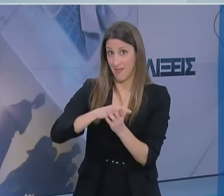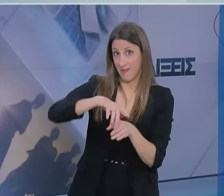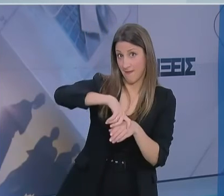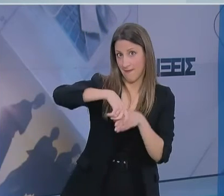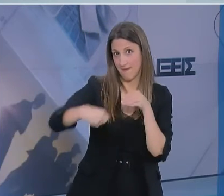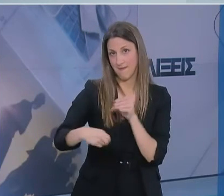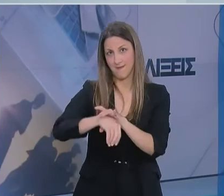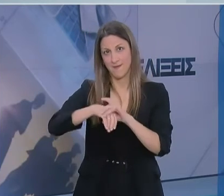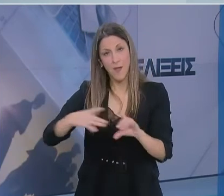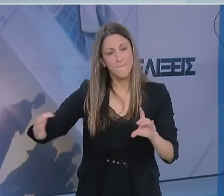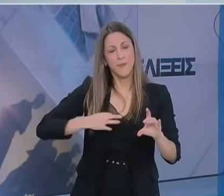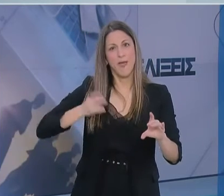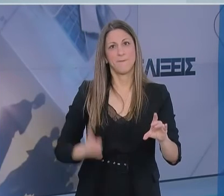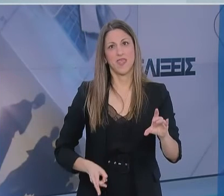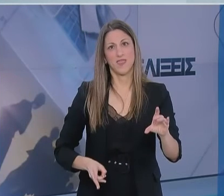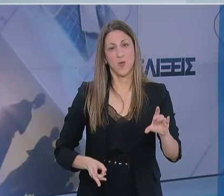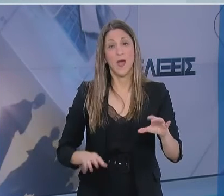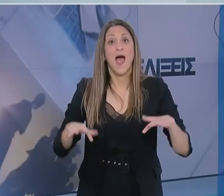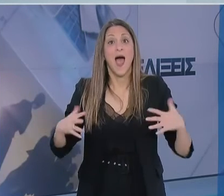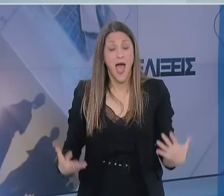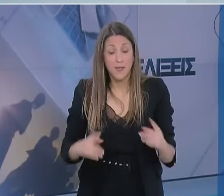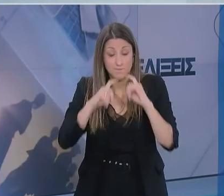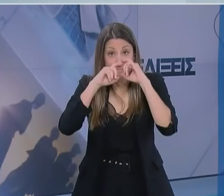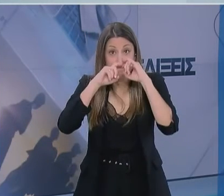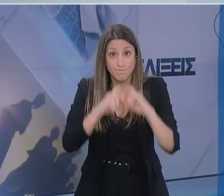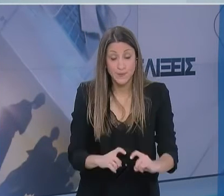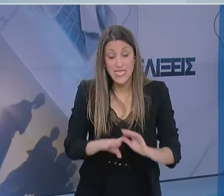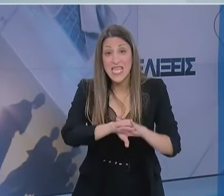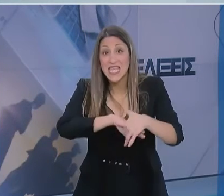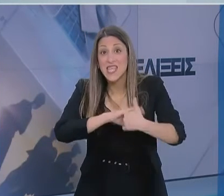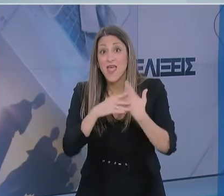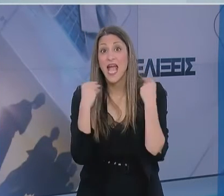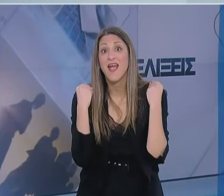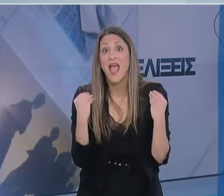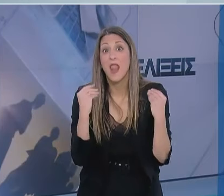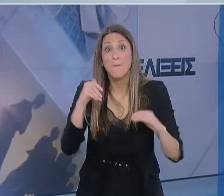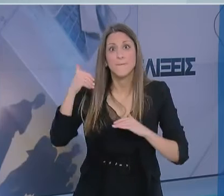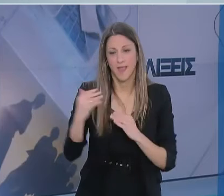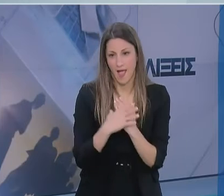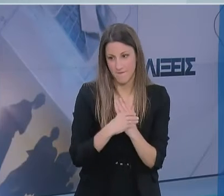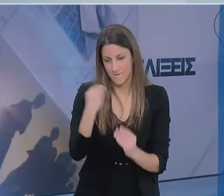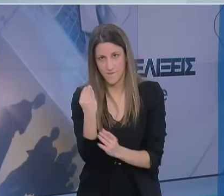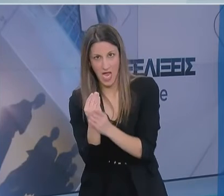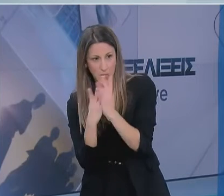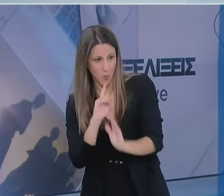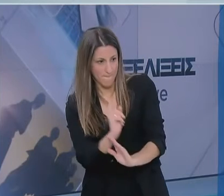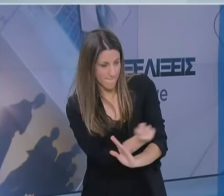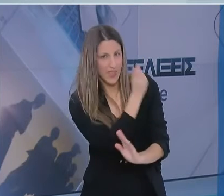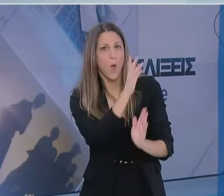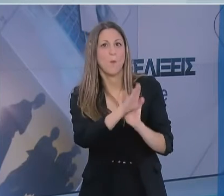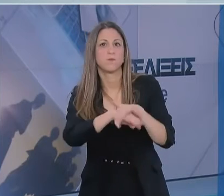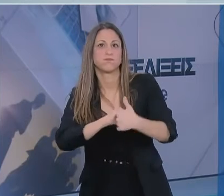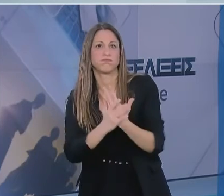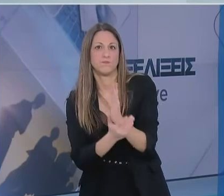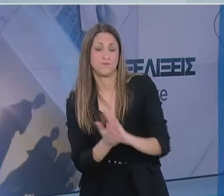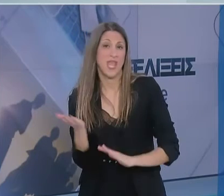μπορούμε να μολυνθούμε και συνεπώς το πλήσιμο των χεριών αμέσως μετά την αφαίρεση των γαντιών είναι απαραίτητο. Θα πρέπει να σταματήσουμε να